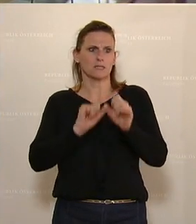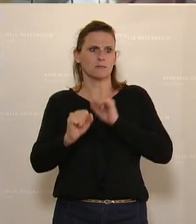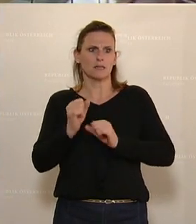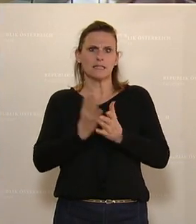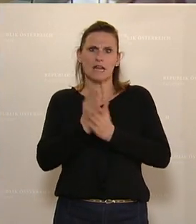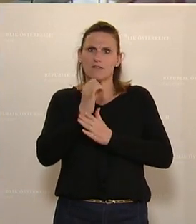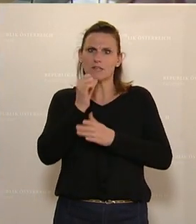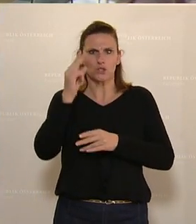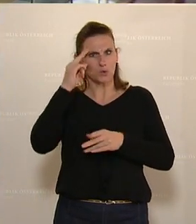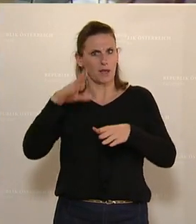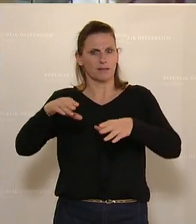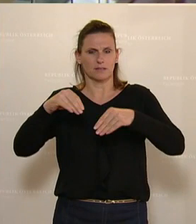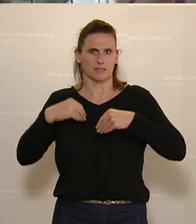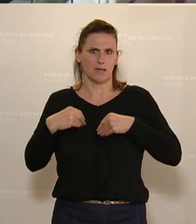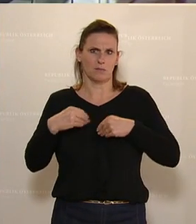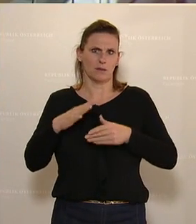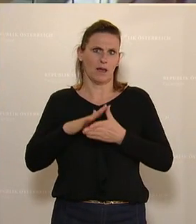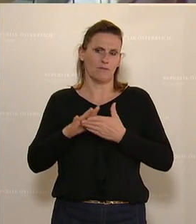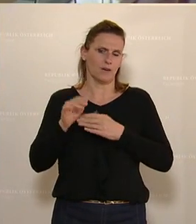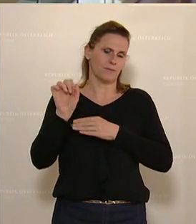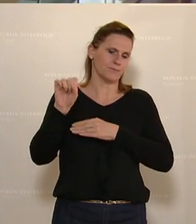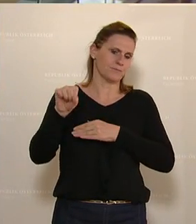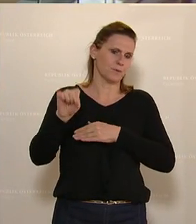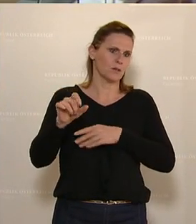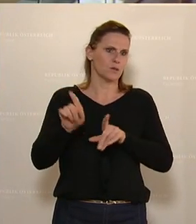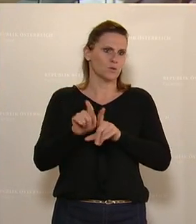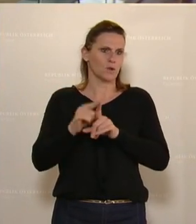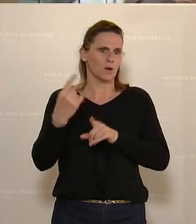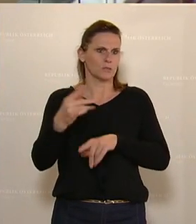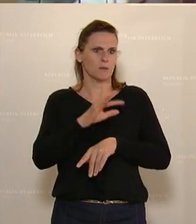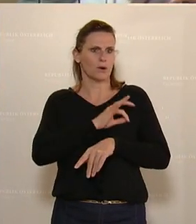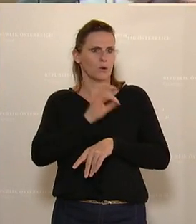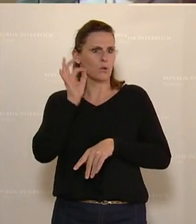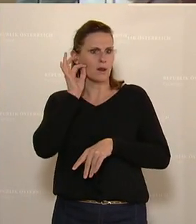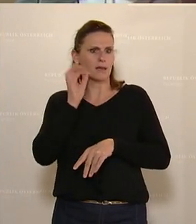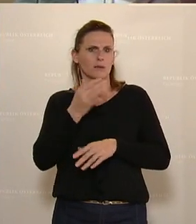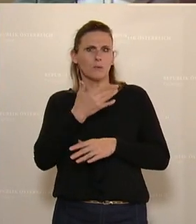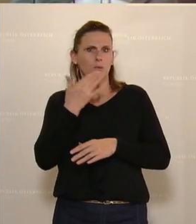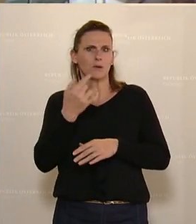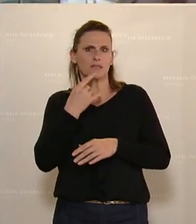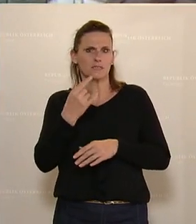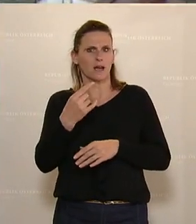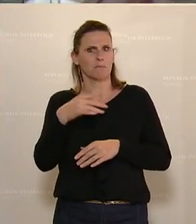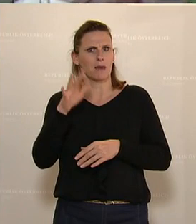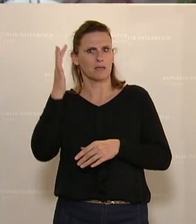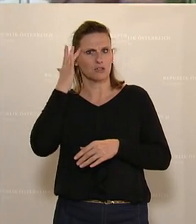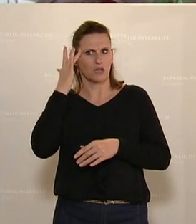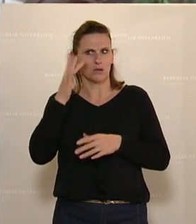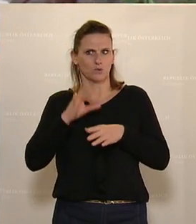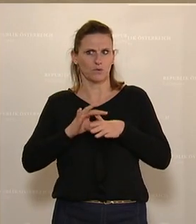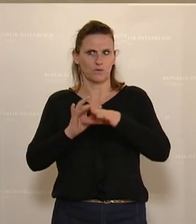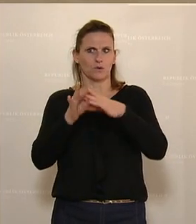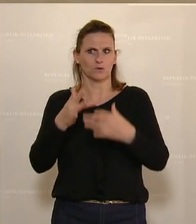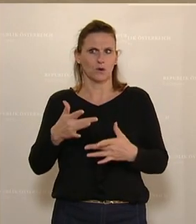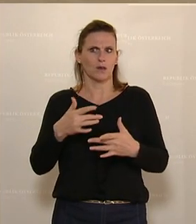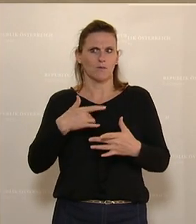einfach nicht zur Kenntnis nehmen. Es soll einfach auch von der Frau Kollegin Belakowitsch als nicht gesagt gelten, das wäre das Glückste von hier, wenn sie das durchführen würde. Wir